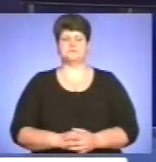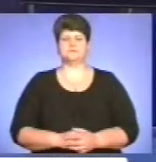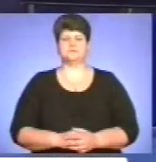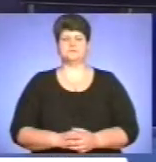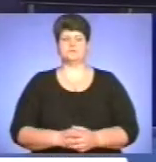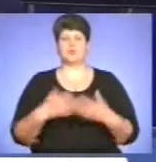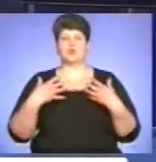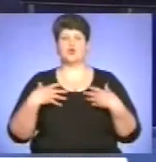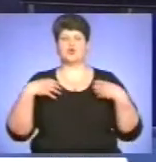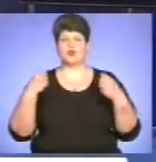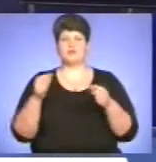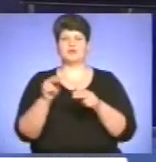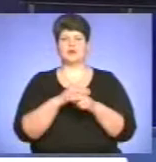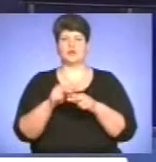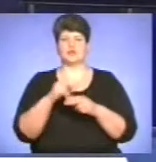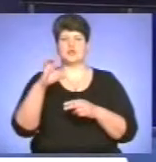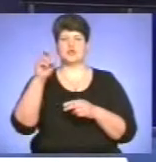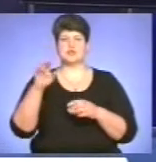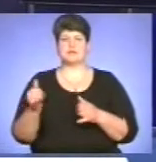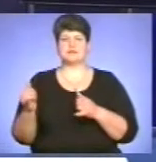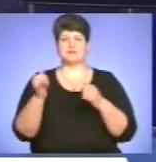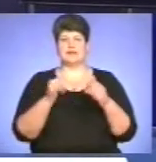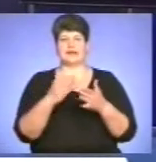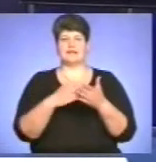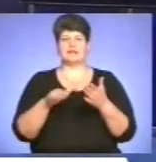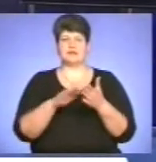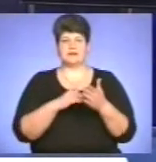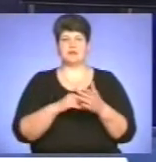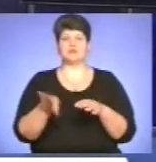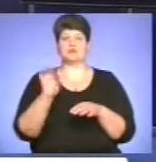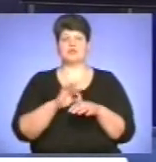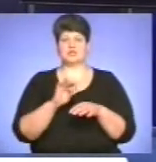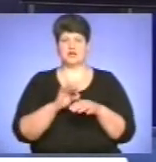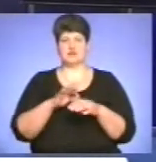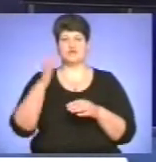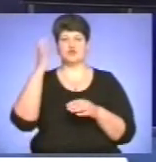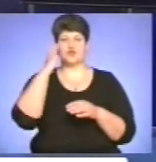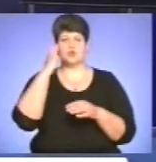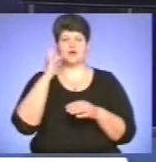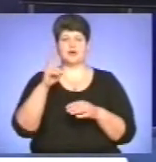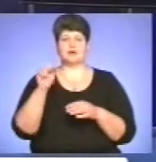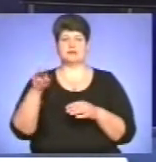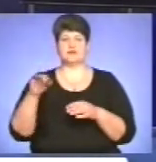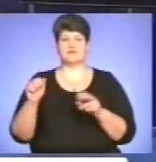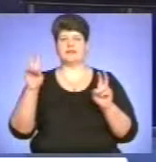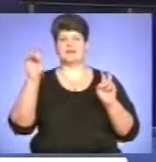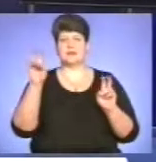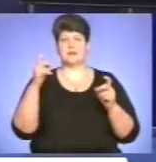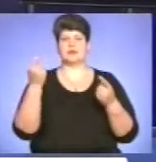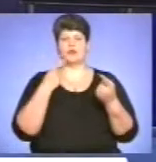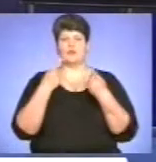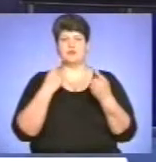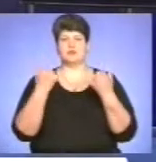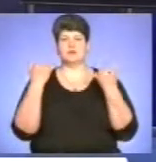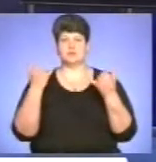Оздоровлення, лікування, соціальне забезпечення ліквідаторів і постраждалих від чорнобильської катастрофи – теми, які обговорили